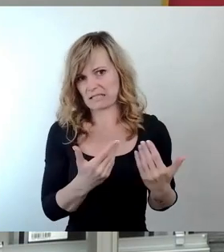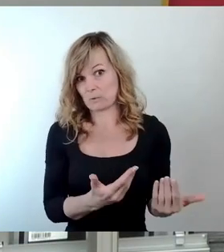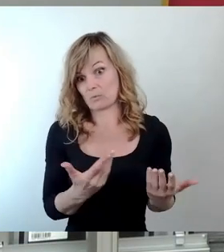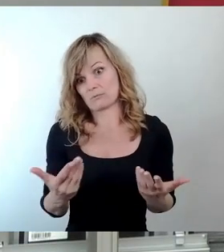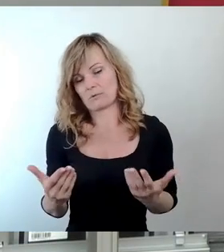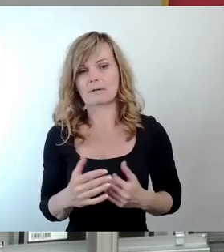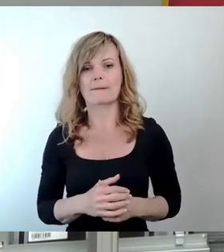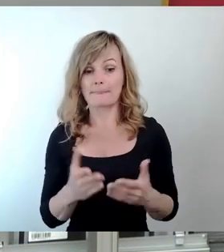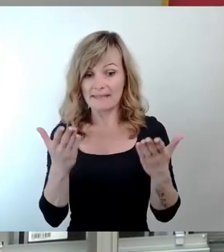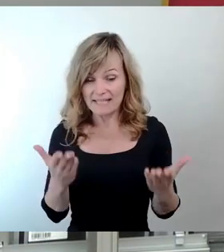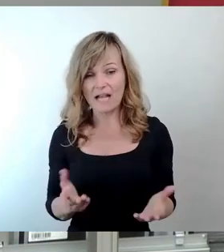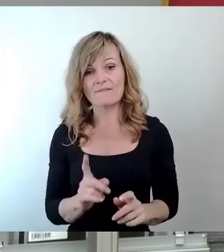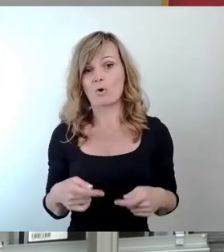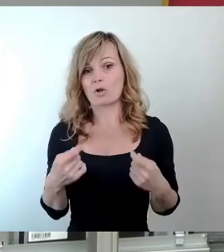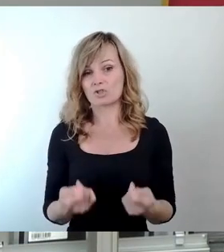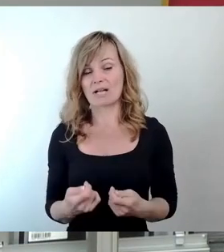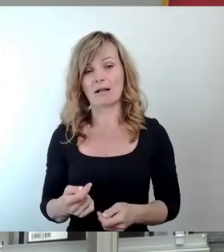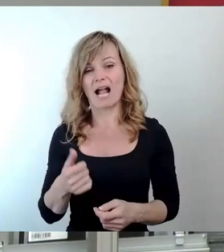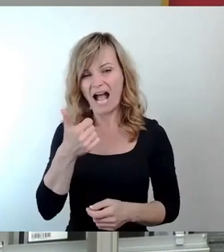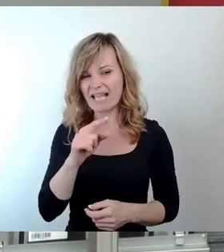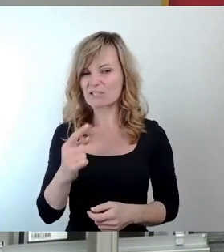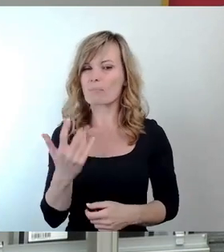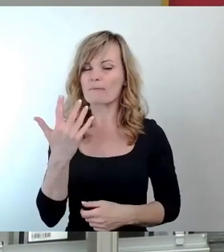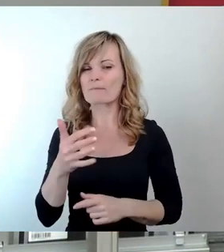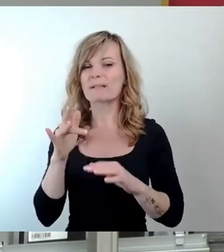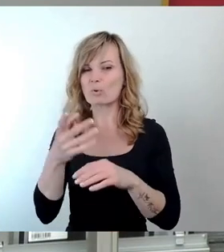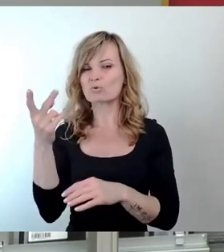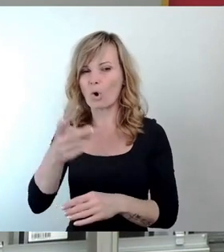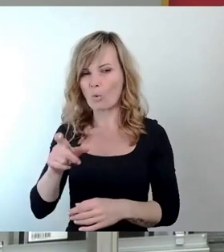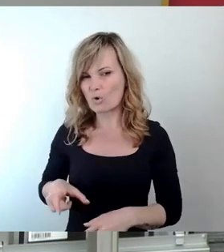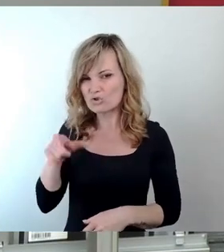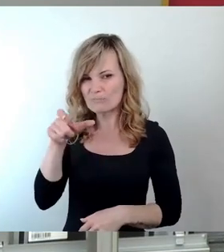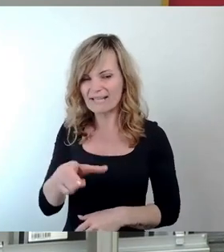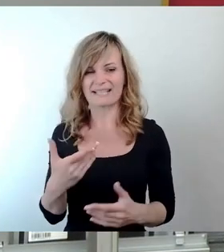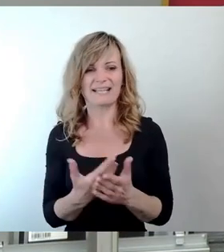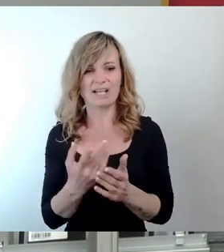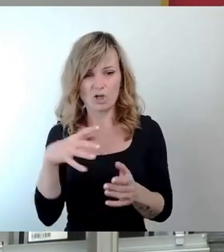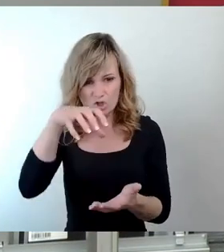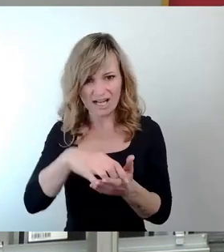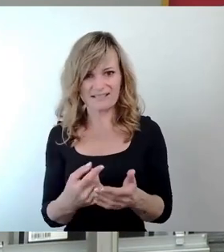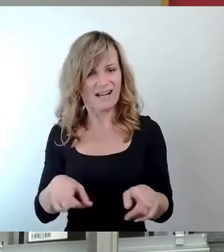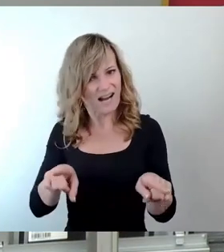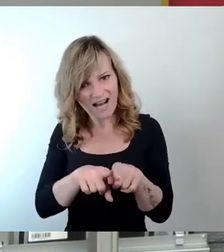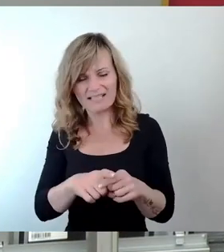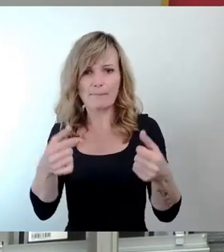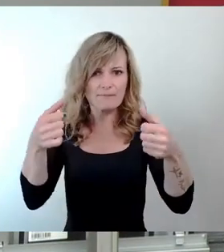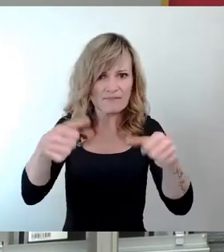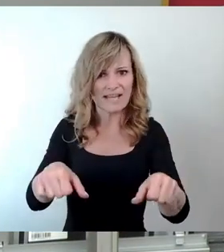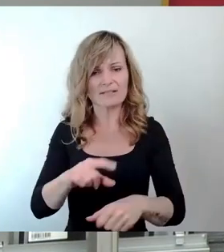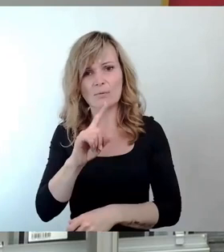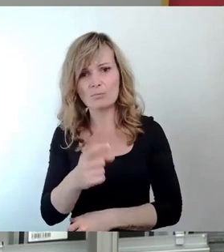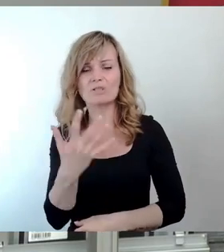hier vorgeschlagenen Spendenannahme von 1,5 Millionen Euro verpflichtet sich die Stadt gleichzeitig zur Investition des mindestens fünffachen,